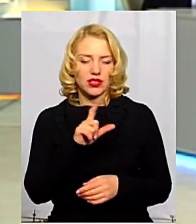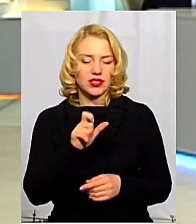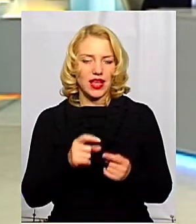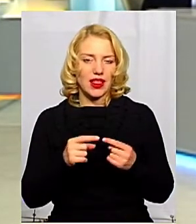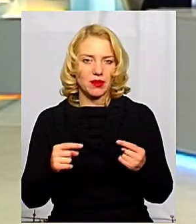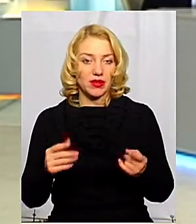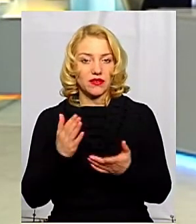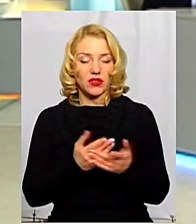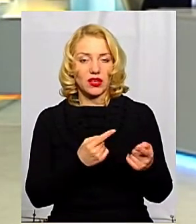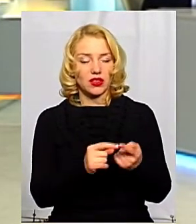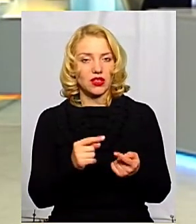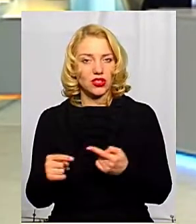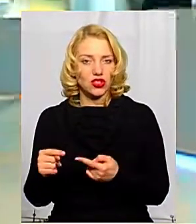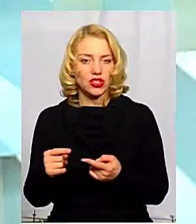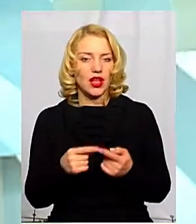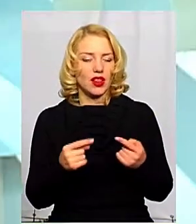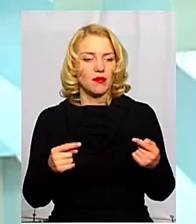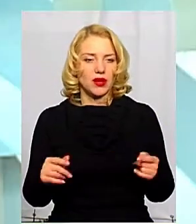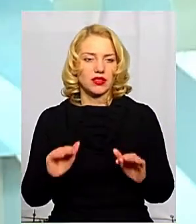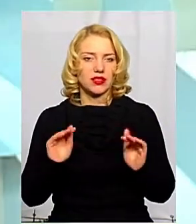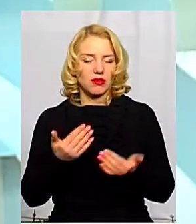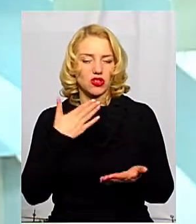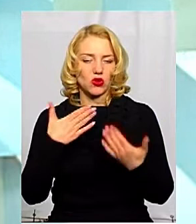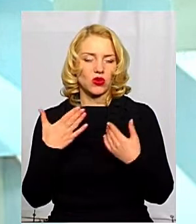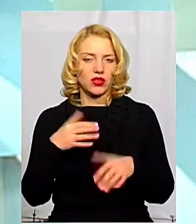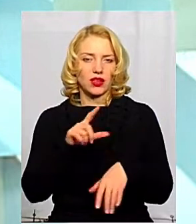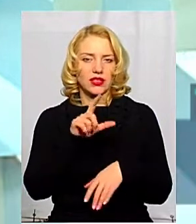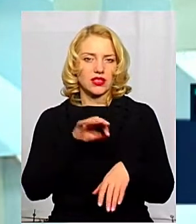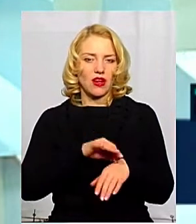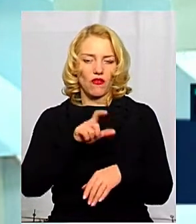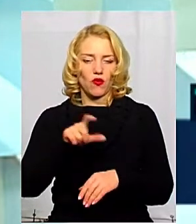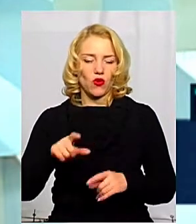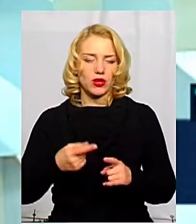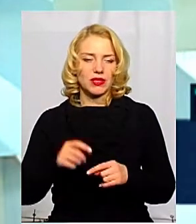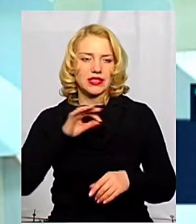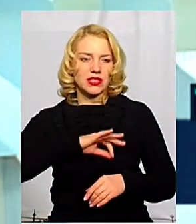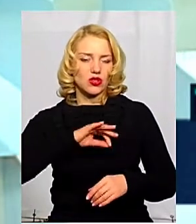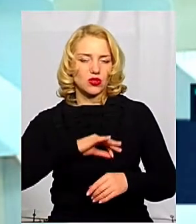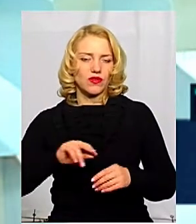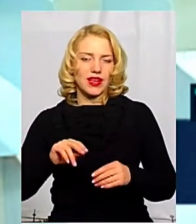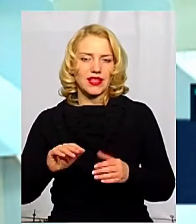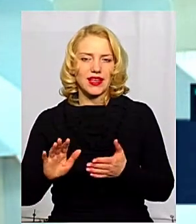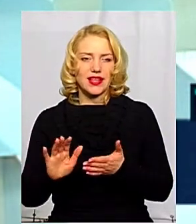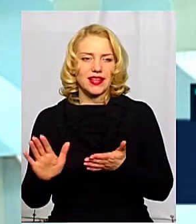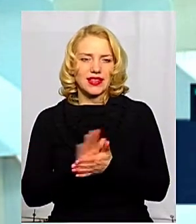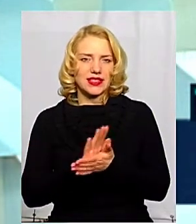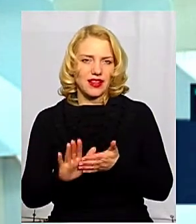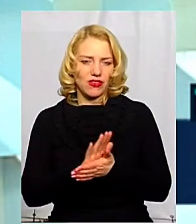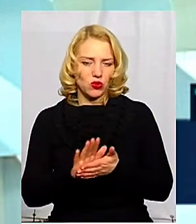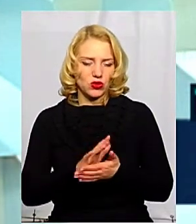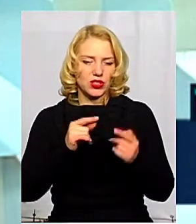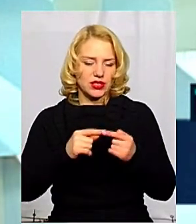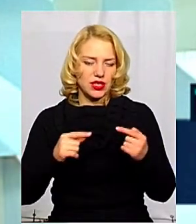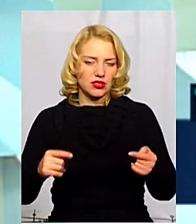Є і інші елементи – зменшення контакту з хворими, застосування дезинфікуючих засобів, застосування